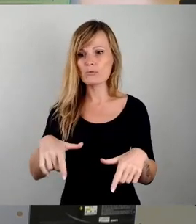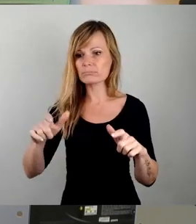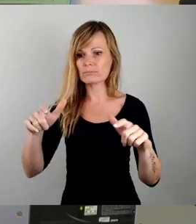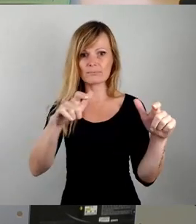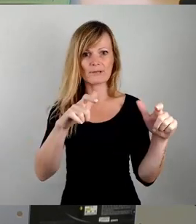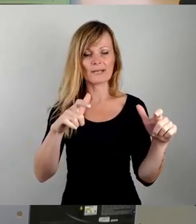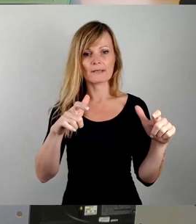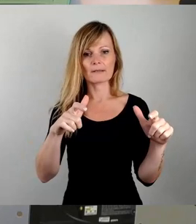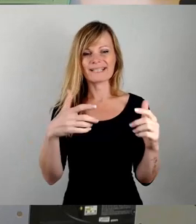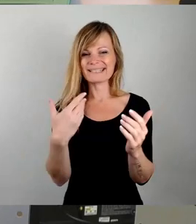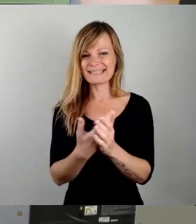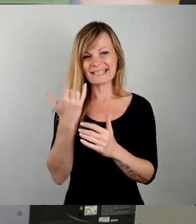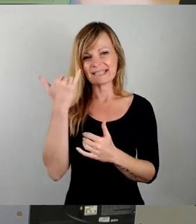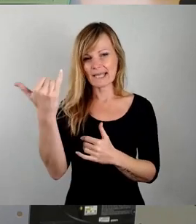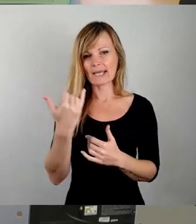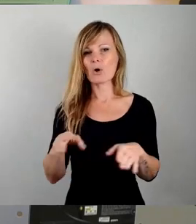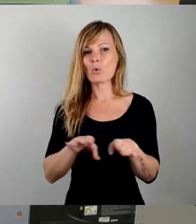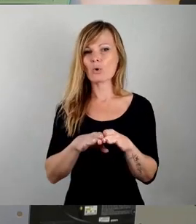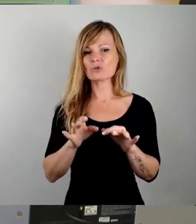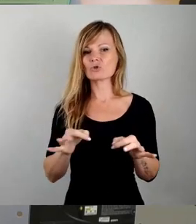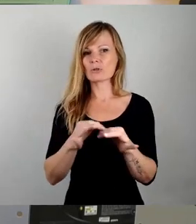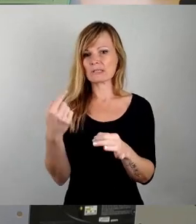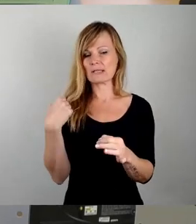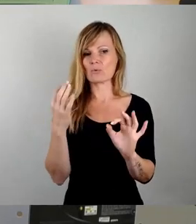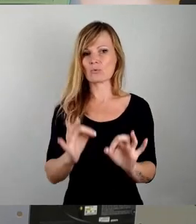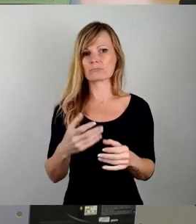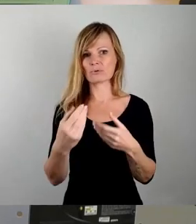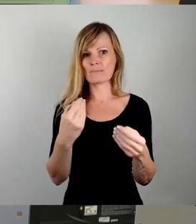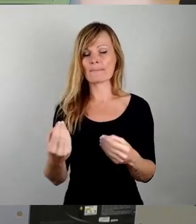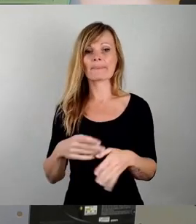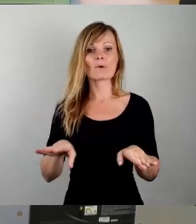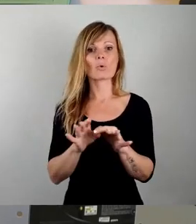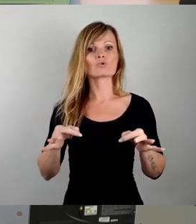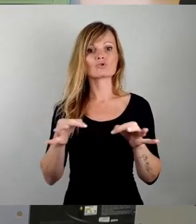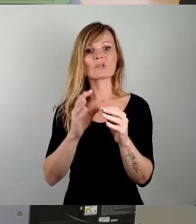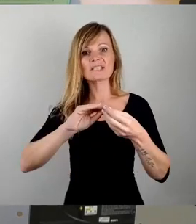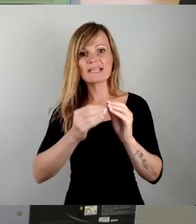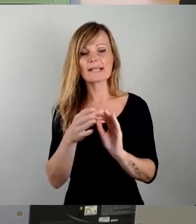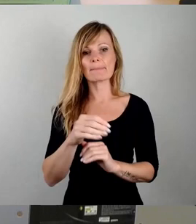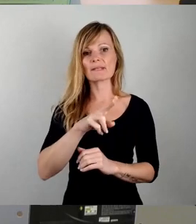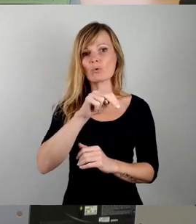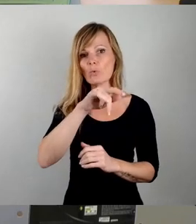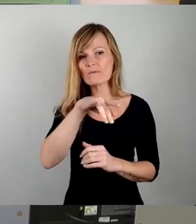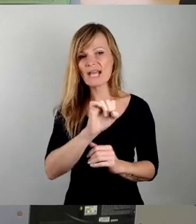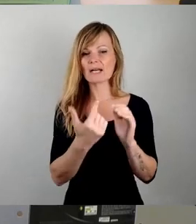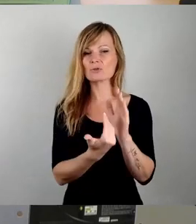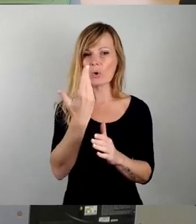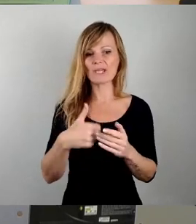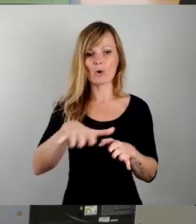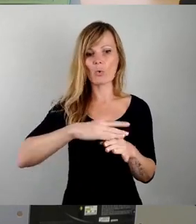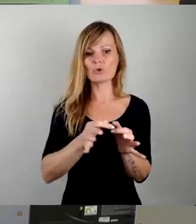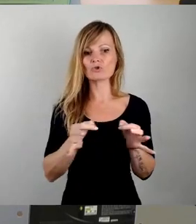die ist ja gerade auch, sage ich mal, mit Grundstücken gut besattelt worden. Es wird einen Grundstückstil geben mit Vonovia, da kommen neue Grundstücke. Also es besteht überhaupt keine